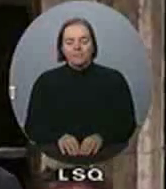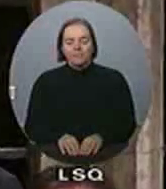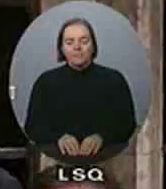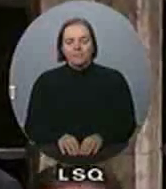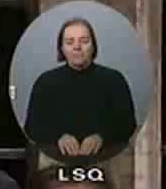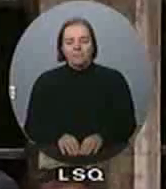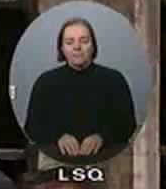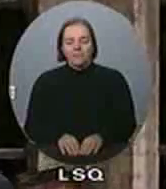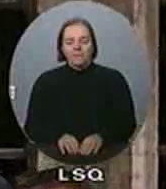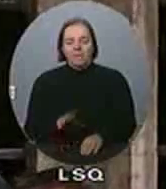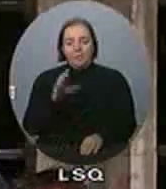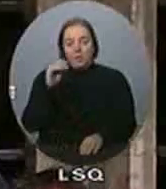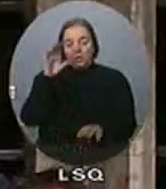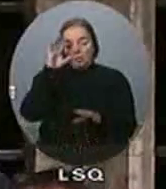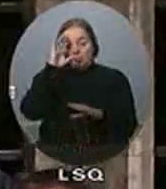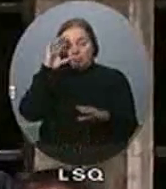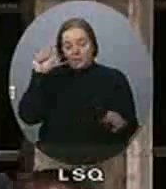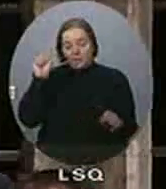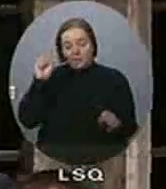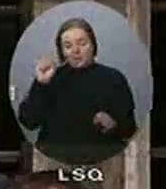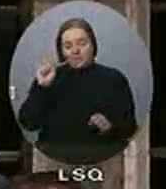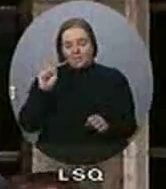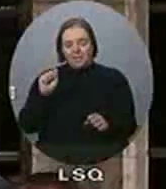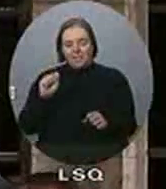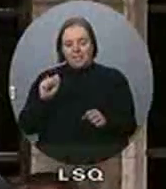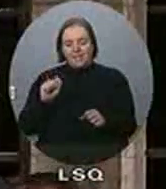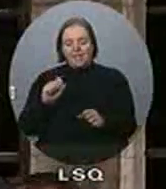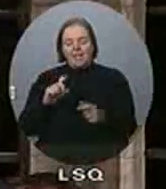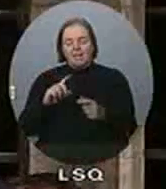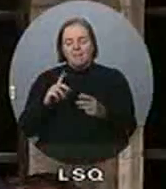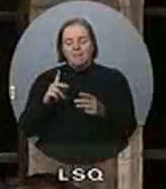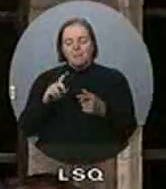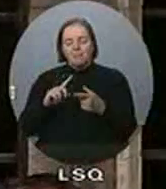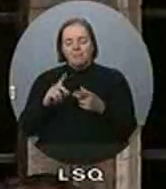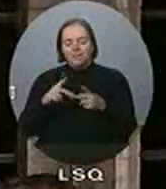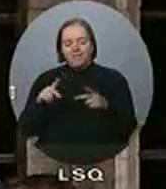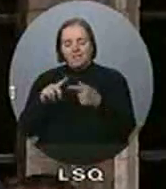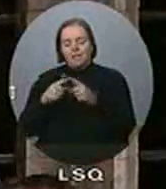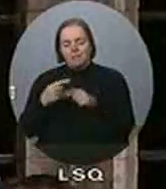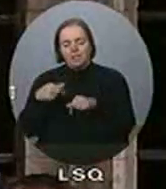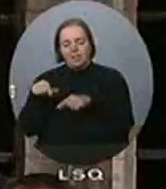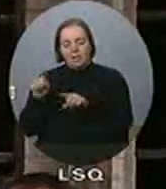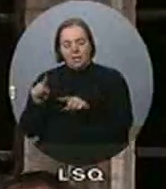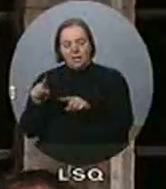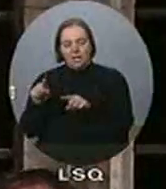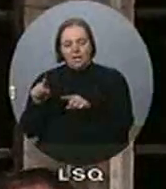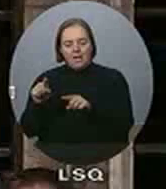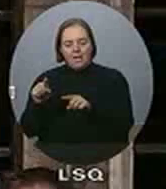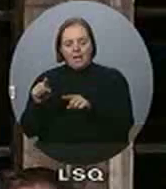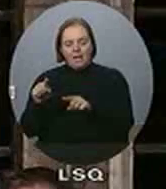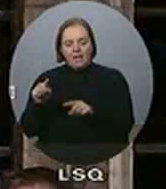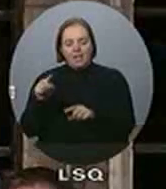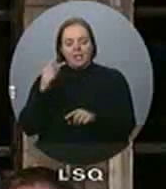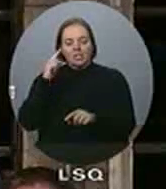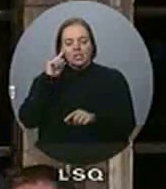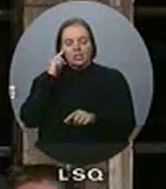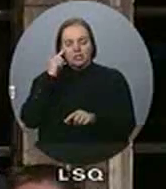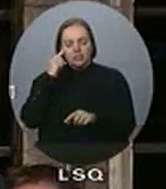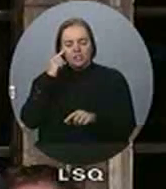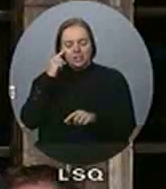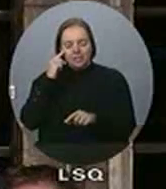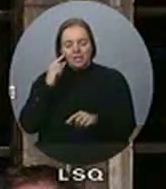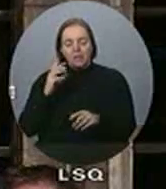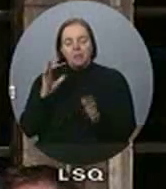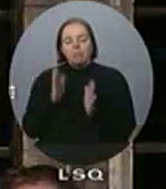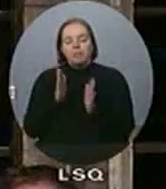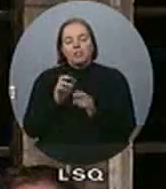les alliés sont allés à Yalton et Nixon est allé en Chine. C'était des voyages historiques, mais le petit voyage du